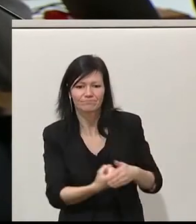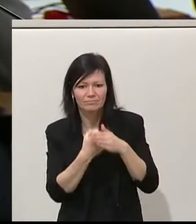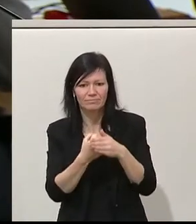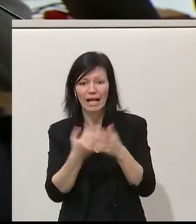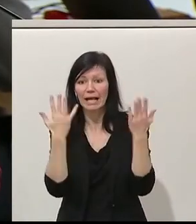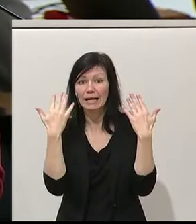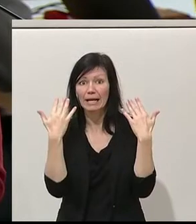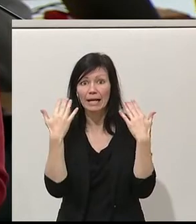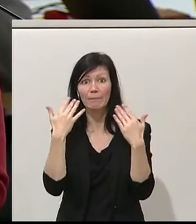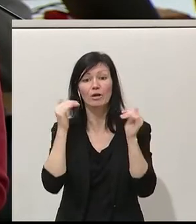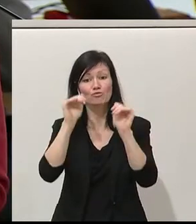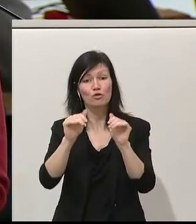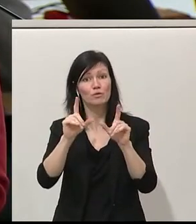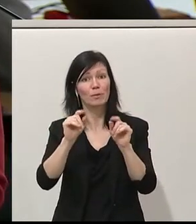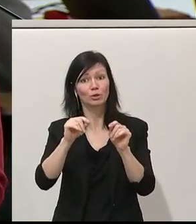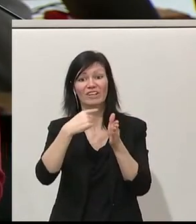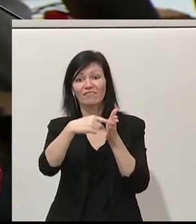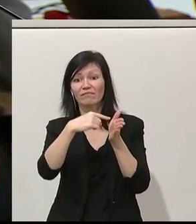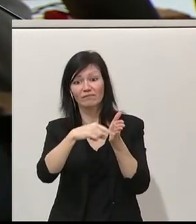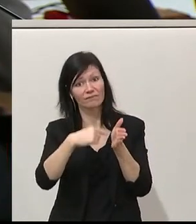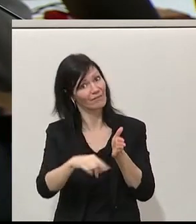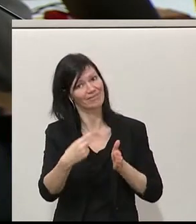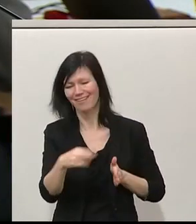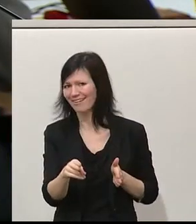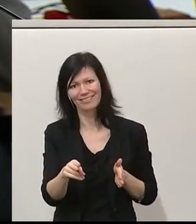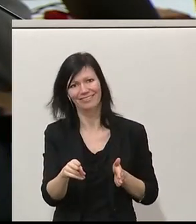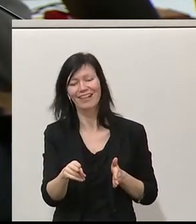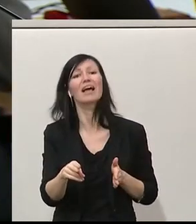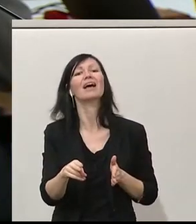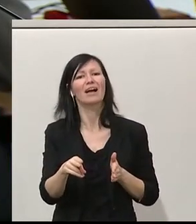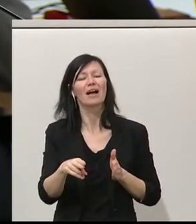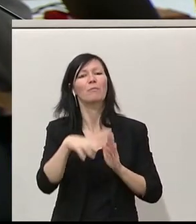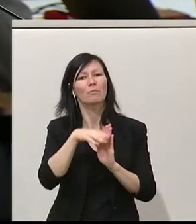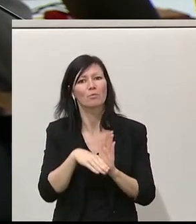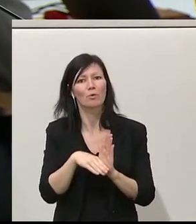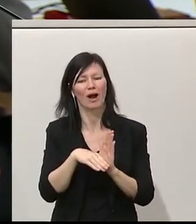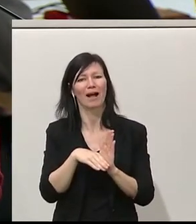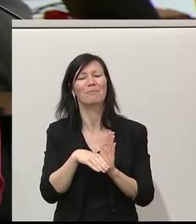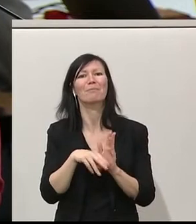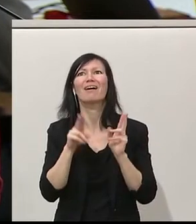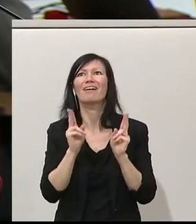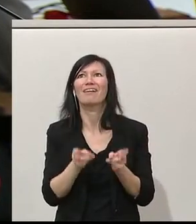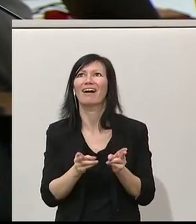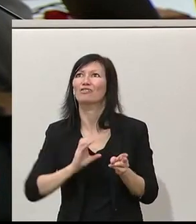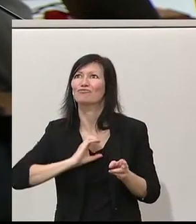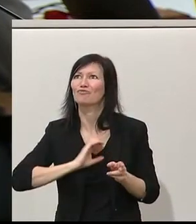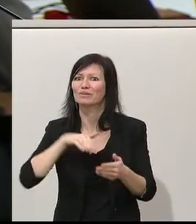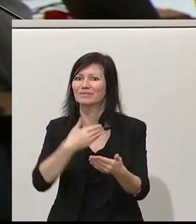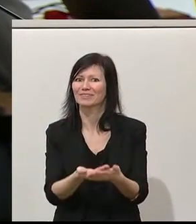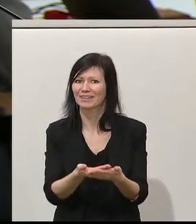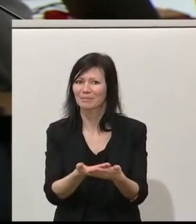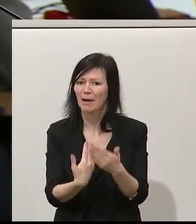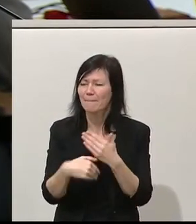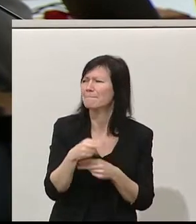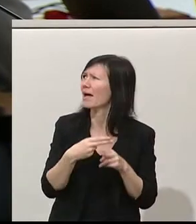Verzichtsprogramm, es ist ein Programm der Chancen. Das ist ein Programm für ein Mehr an Lebensqualität, für ein Mehr an